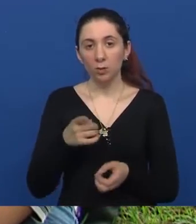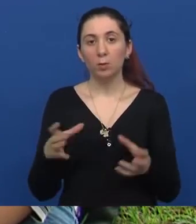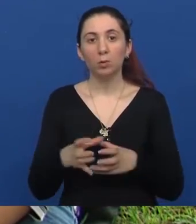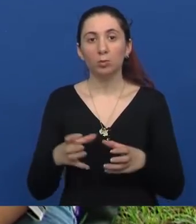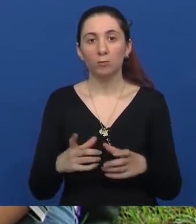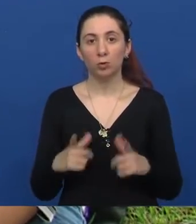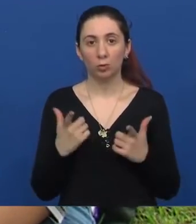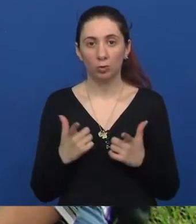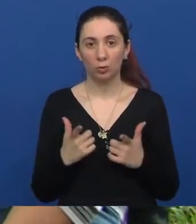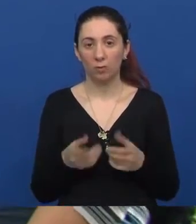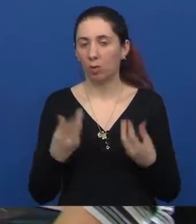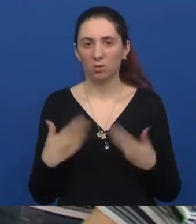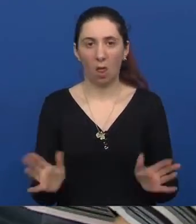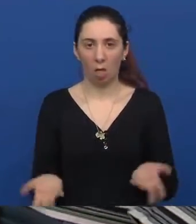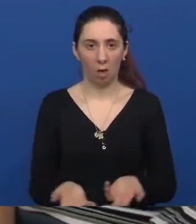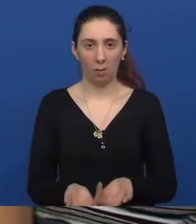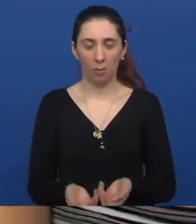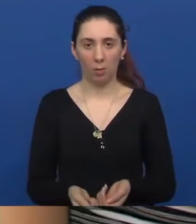Odišli sa curama nekako. Jako slabo.